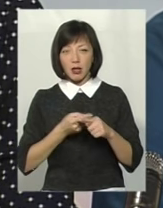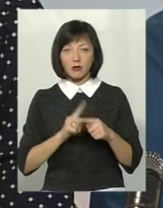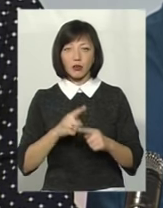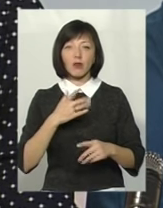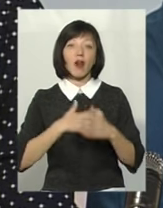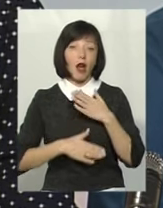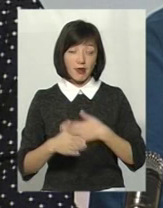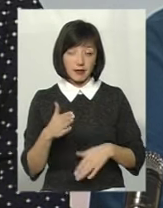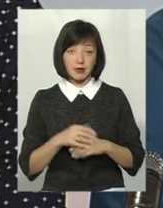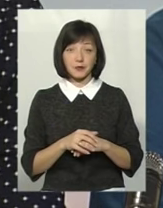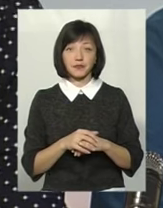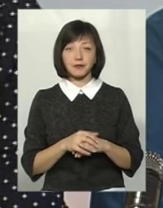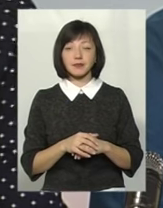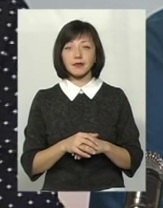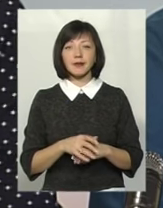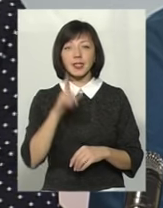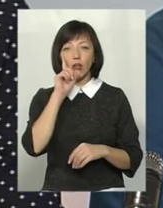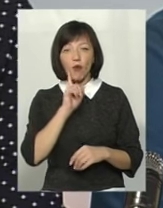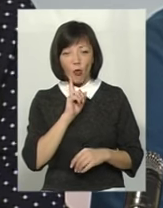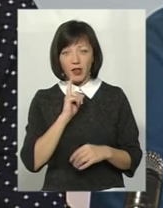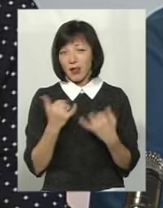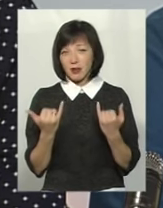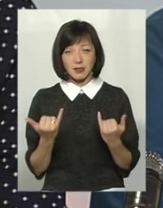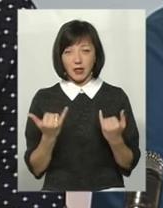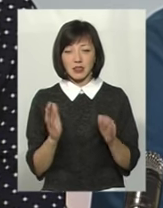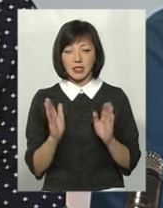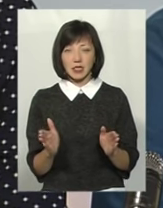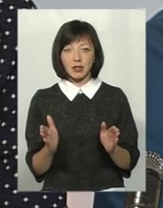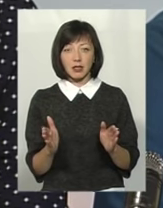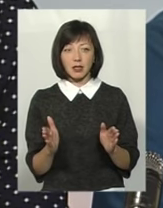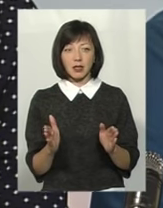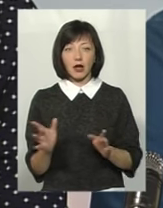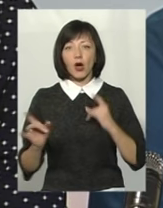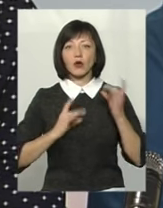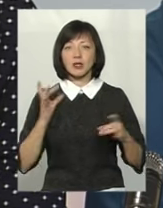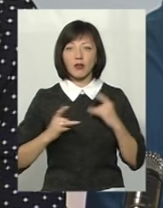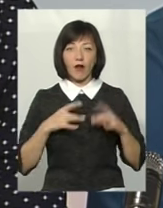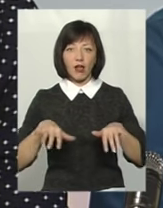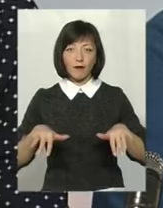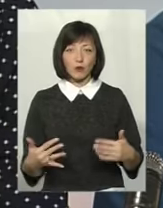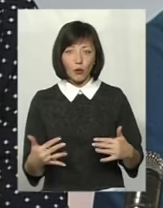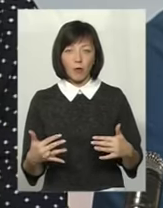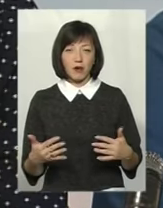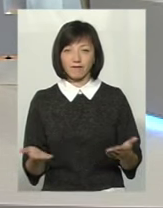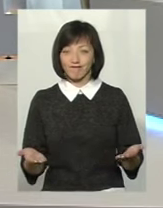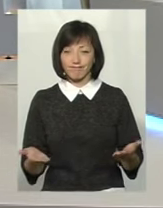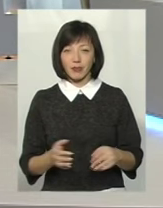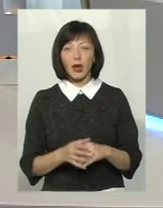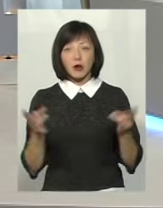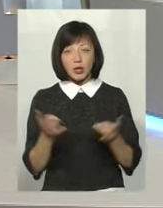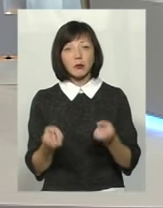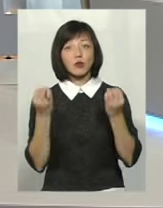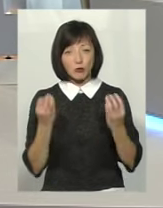радість, задоволення. А зараз ми тільки приходимо роздратування, втома. Тобто потрібно